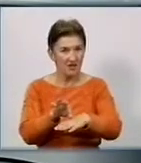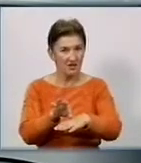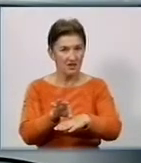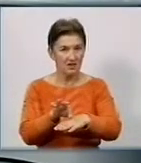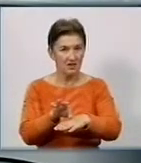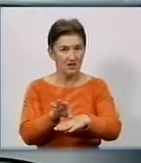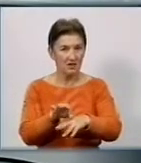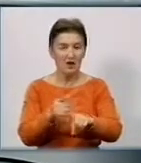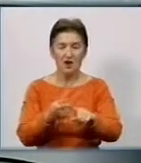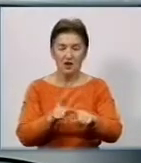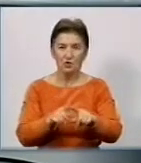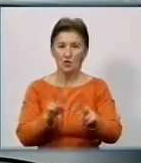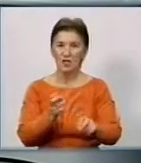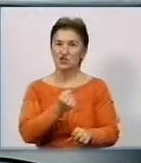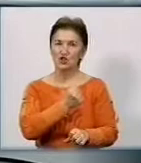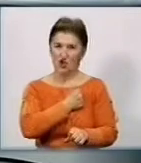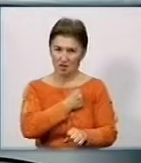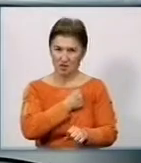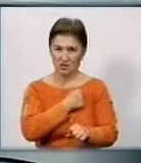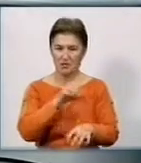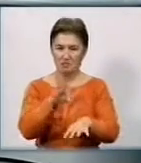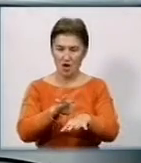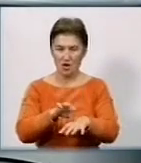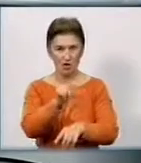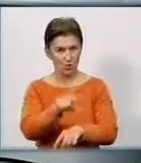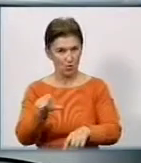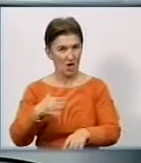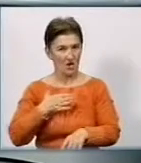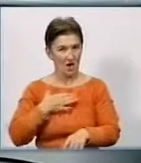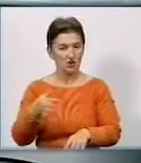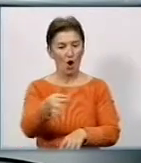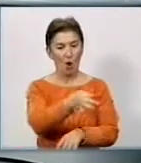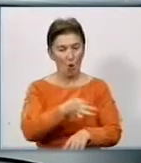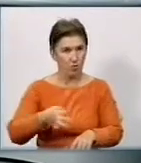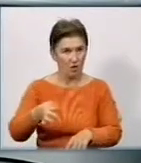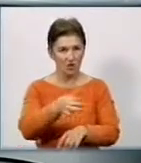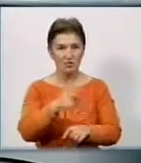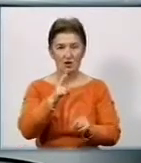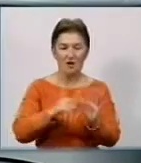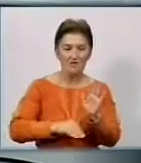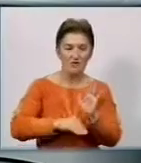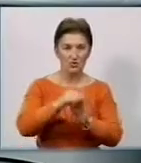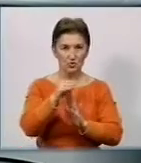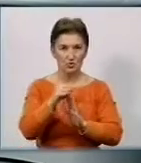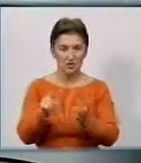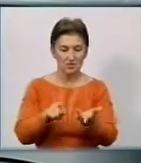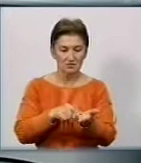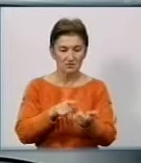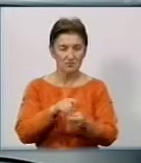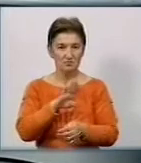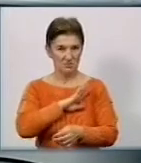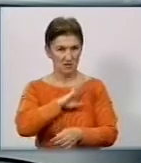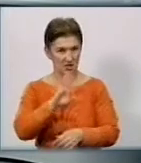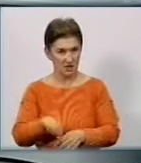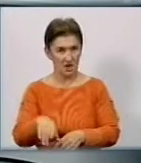к сожалению, страдають жителі нашої області, і які приводять к высокому числу смертей в нашій області. Ви знаєте,